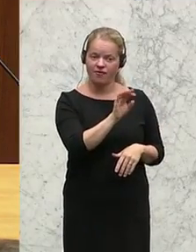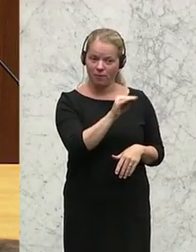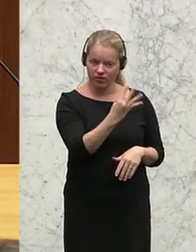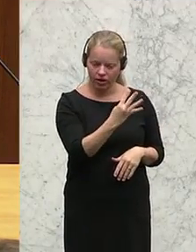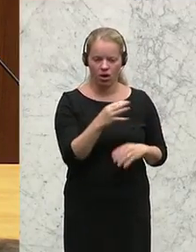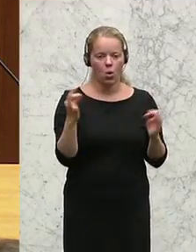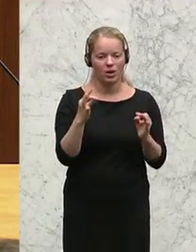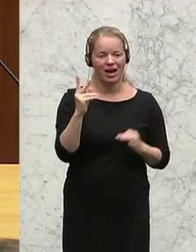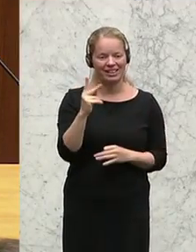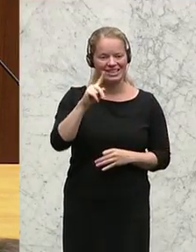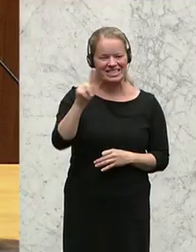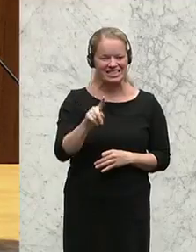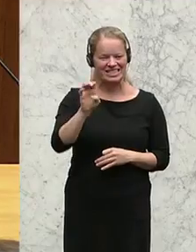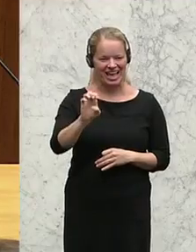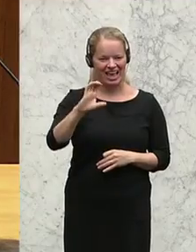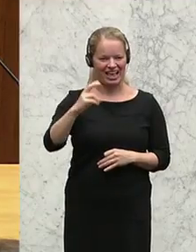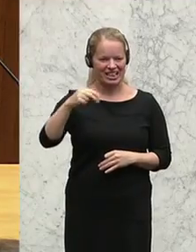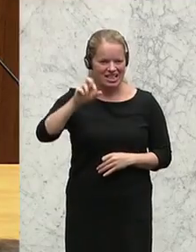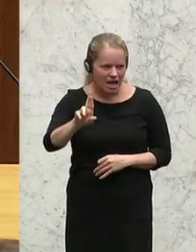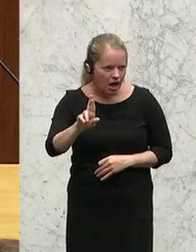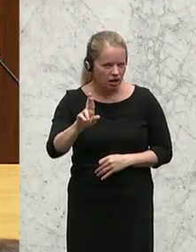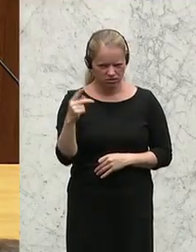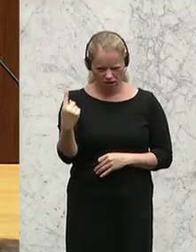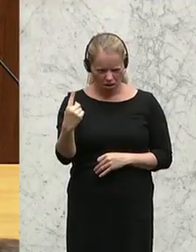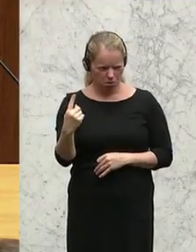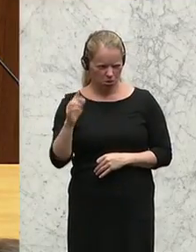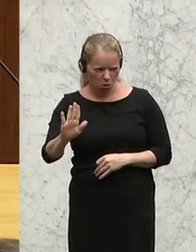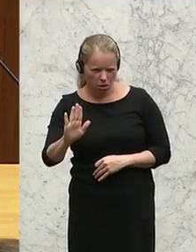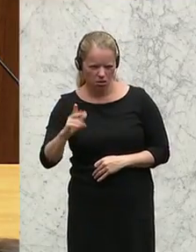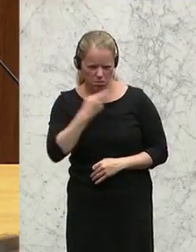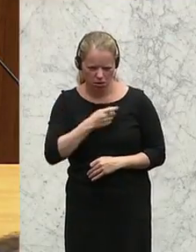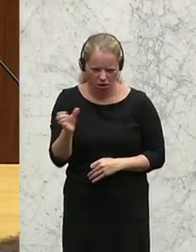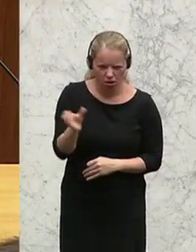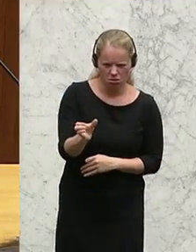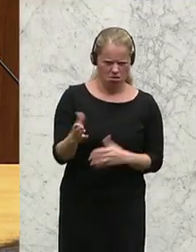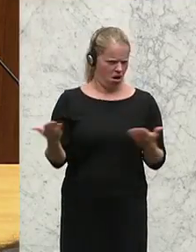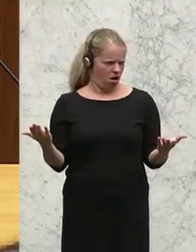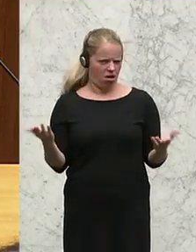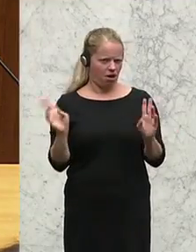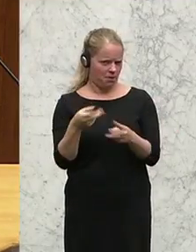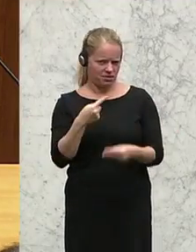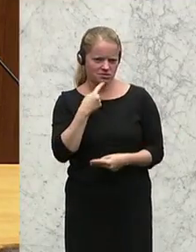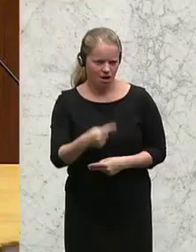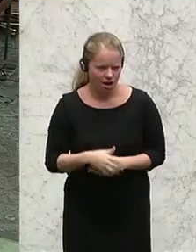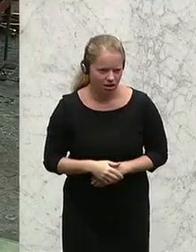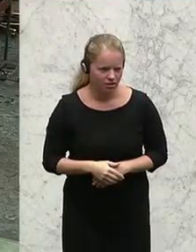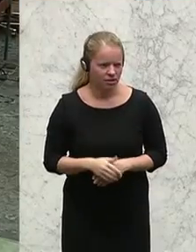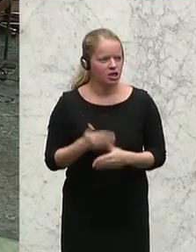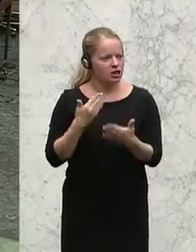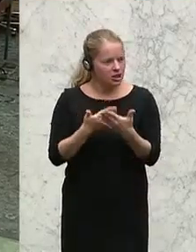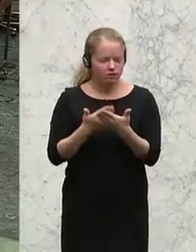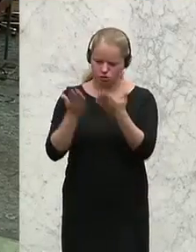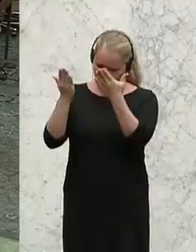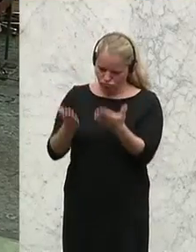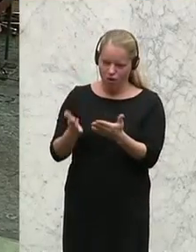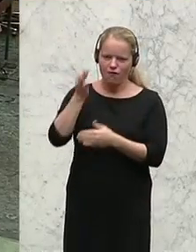Katrin Zechner, Sie können da nicht sagen, dass die irgendwo politisch zuordnerbar ist, also ist sie hier als